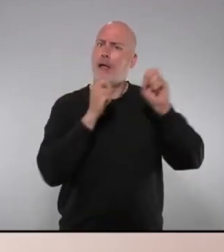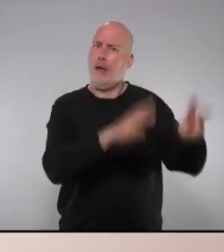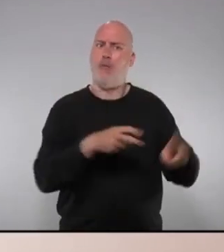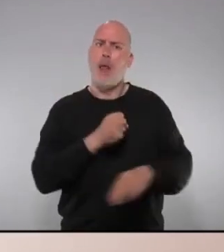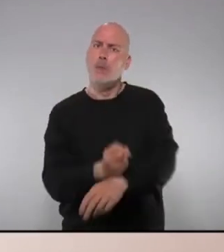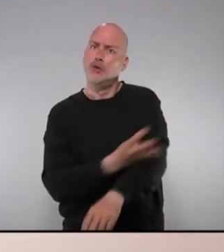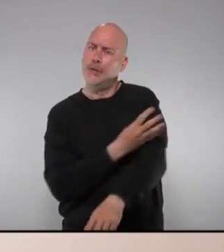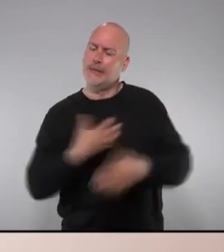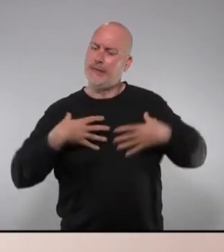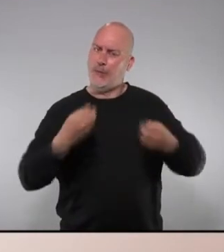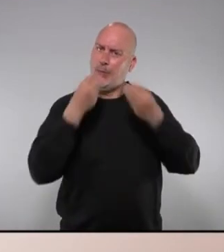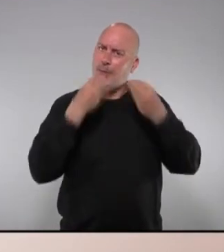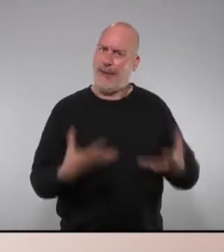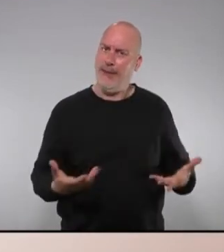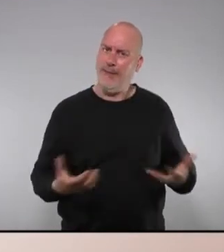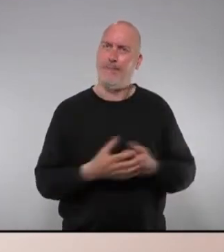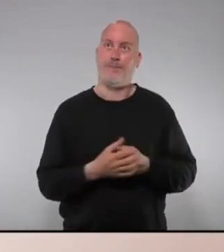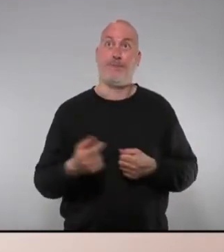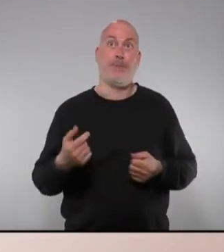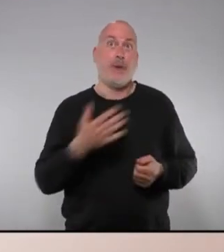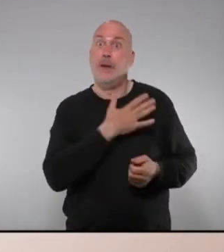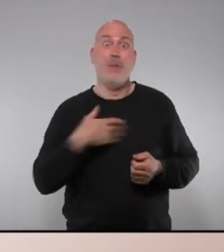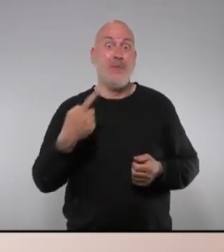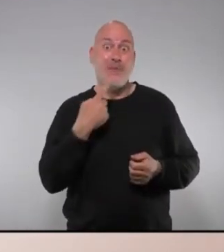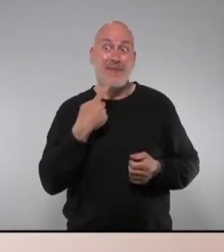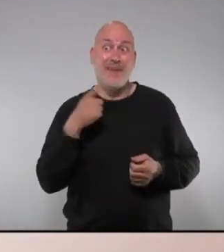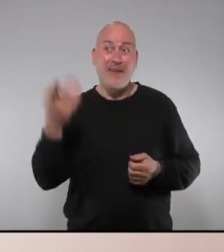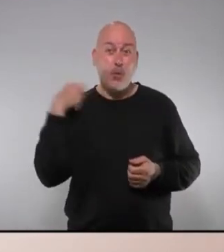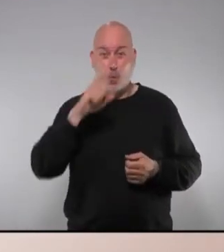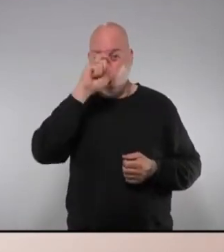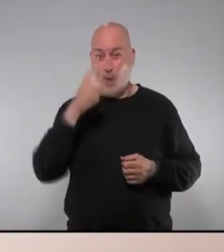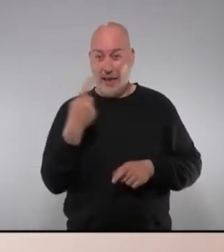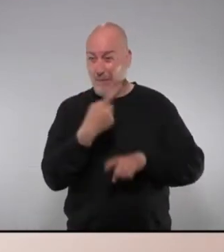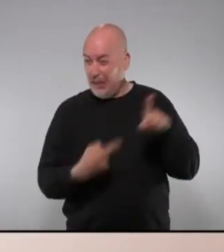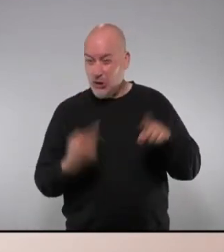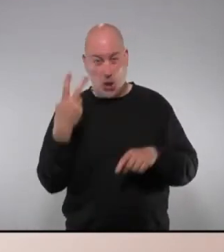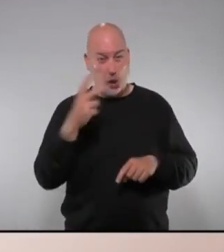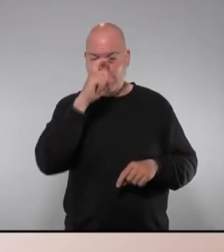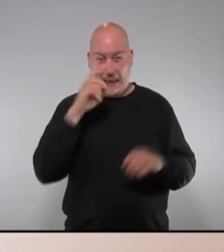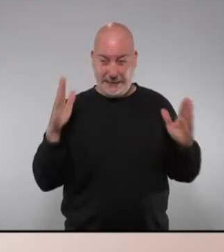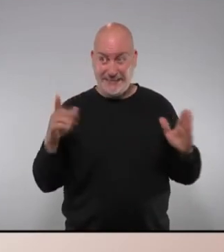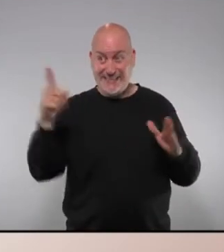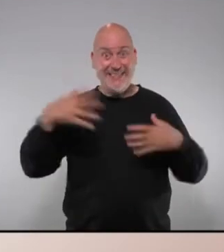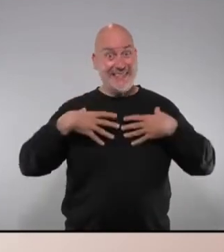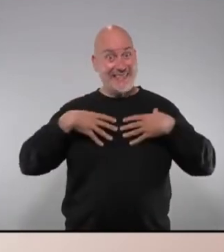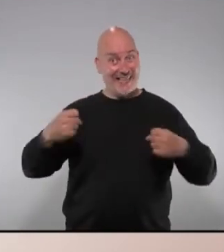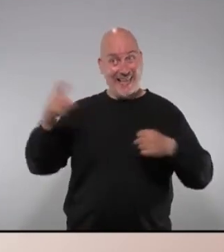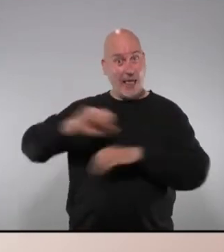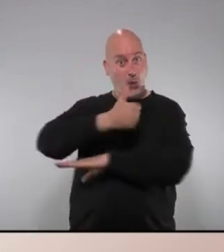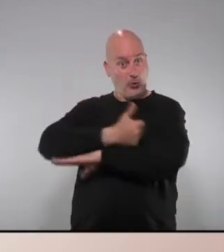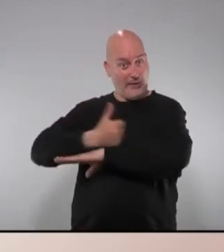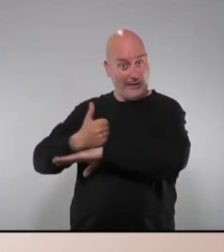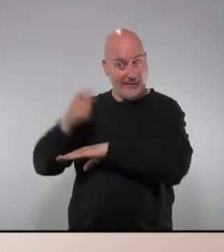i hem de poder fer compatible això jo el vull pensar és que durant aquest any i mig durant aquests dos anys les autoritats sanitàries que són els que han anat marcant quines